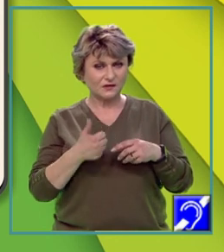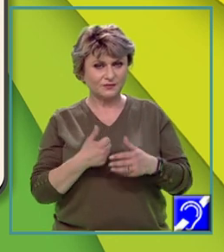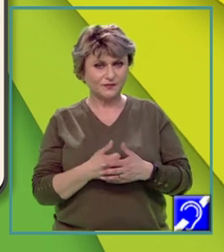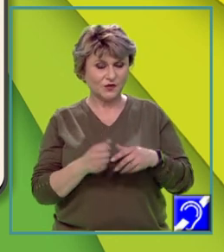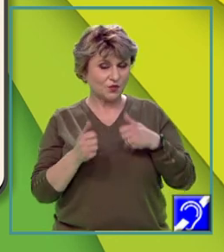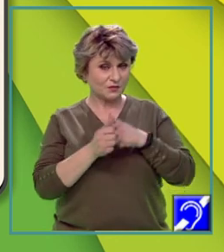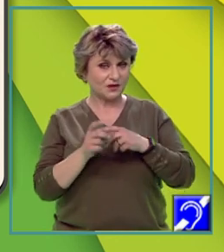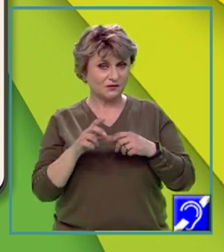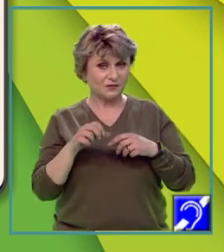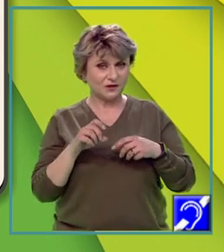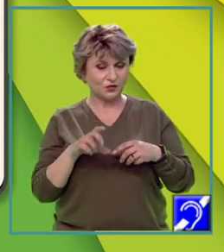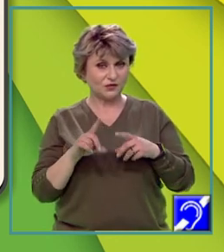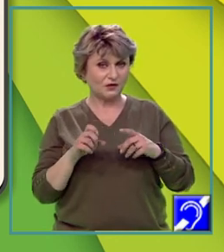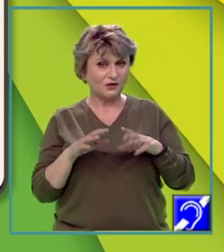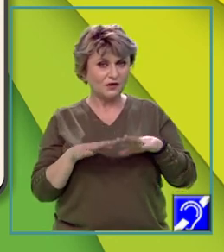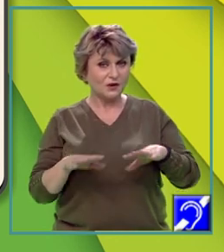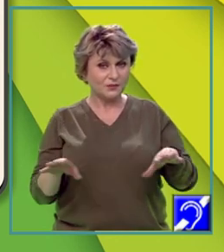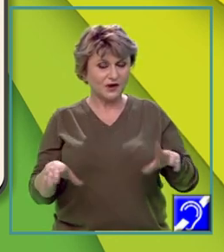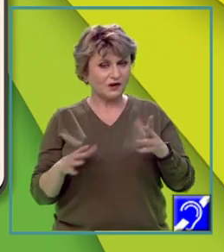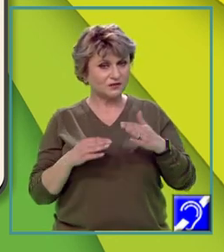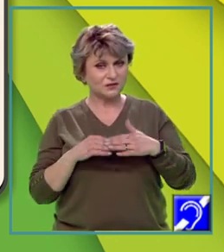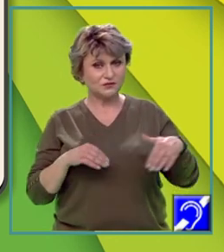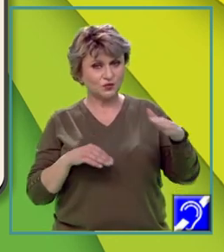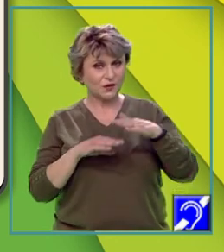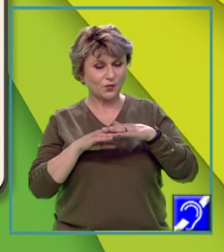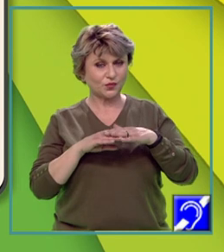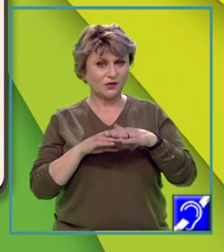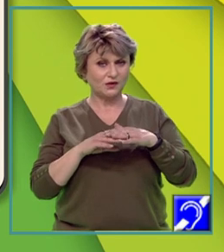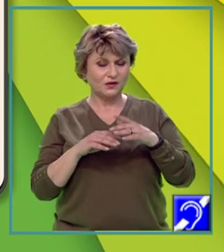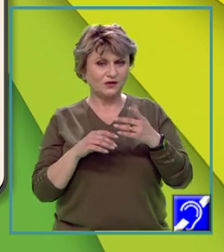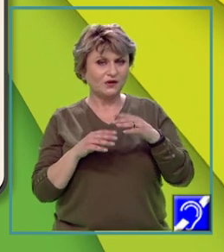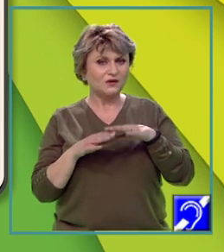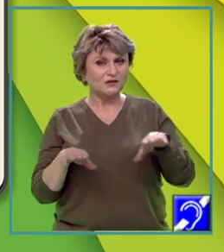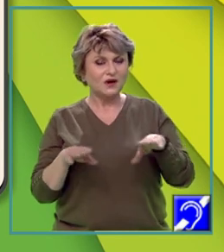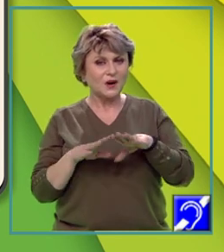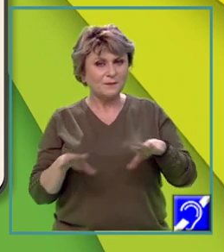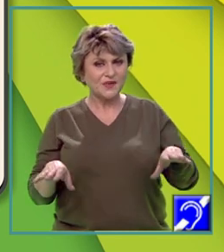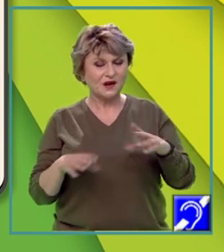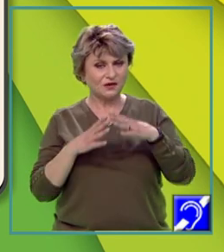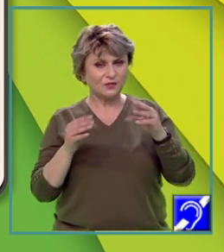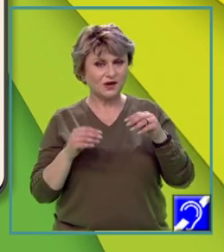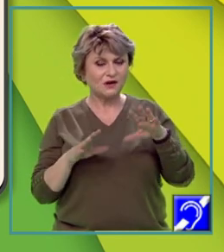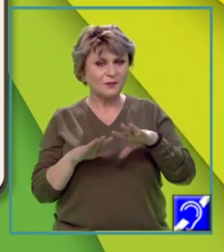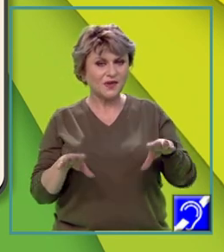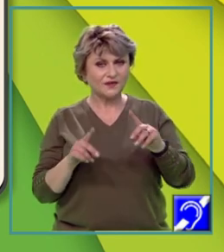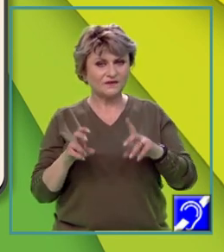urmat de mediul de câmpie, care se suprapune câmpiei române, câmpiei de vest,